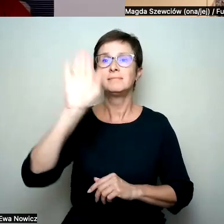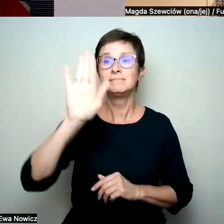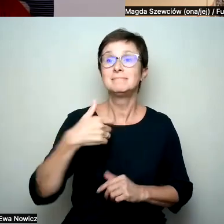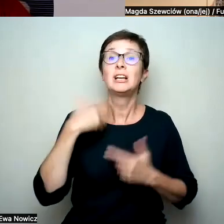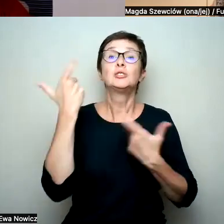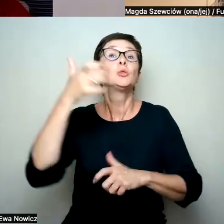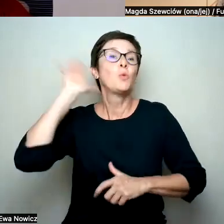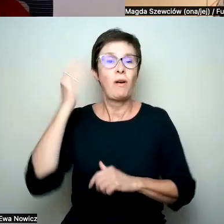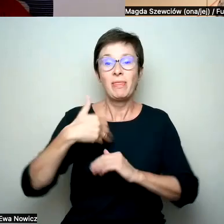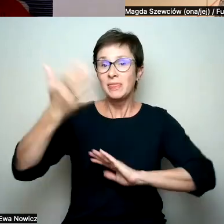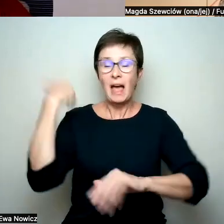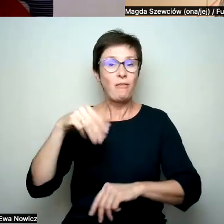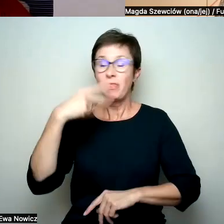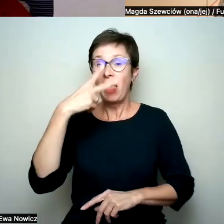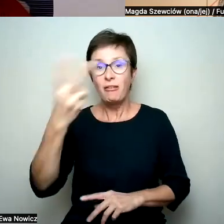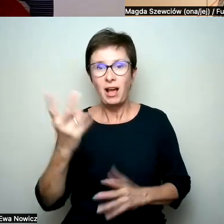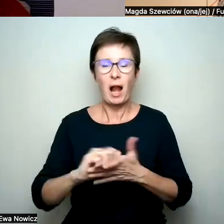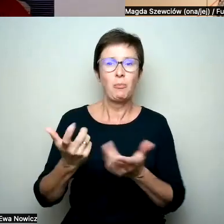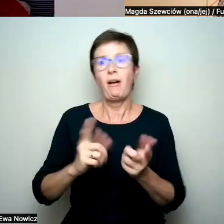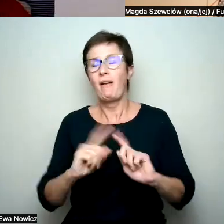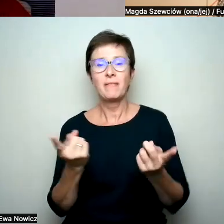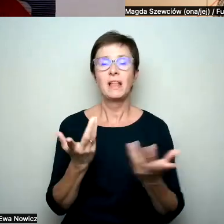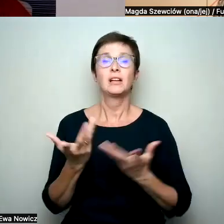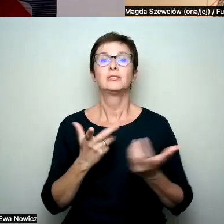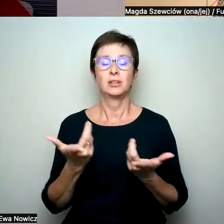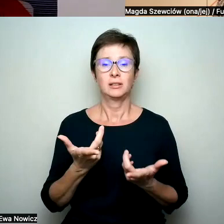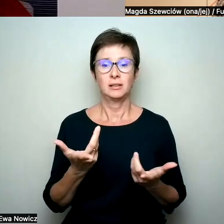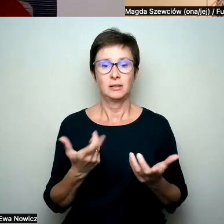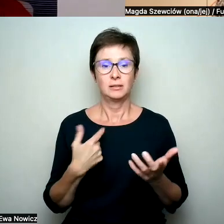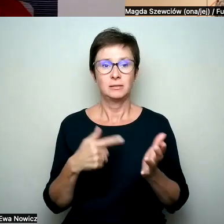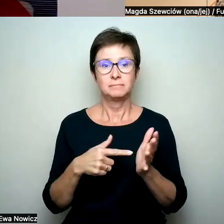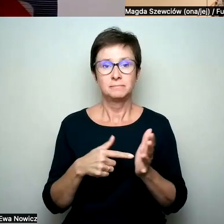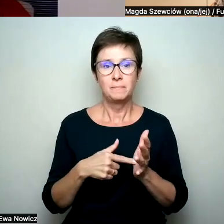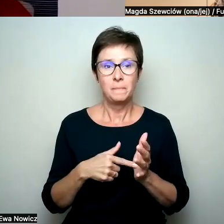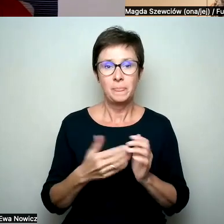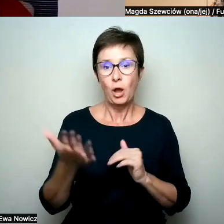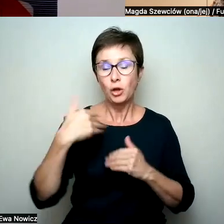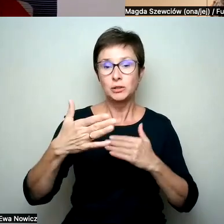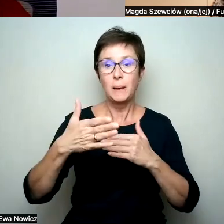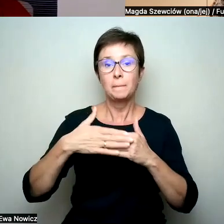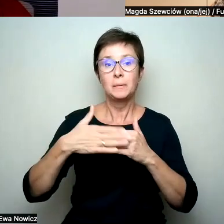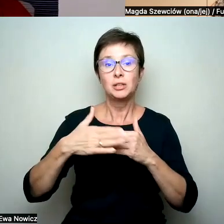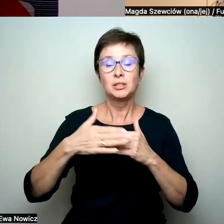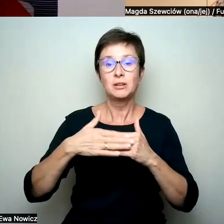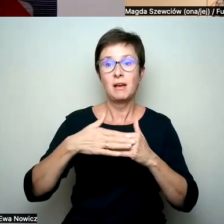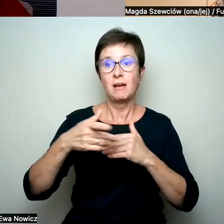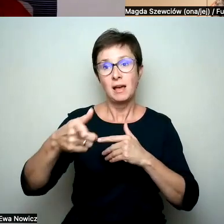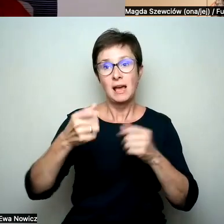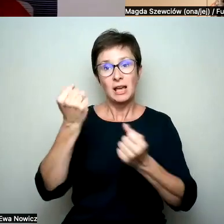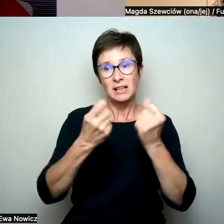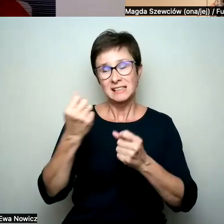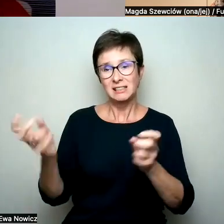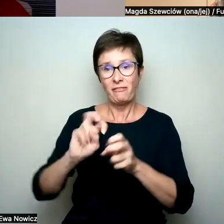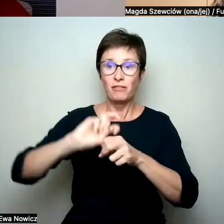mną cię nie widziałam, albo coś innego. I chodź tutaj bliżej kierowcy, bo zaraz wysiadamy, też może być jakimś rozwiązaniem.